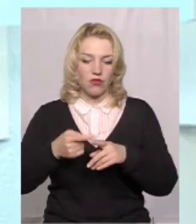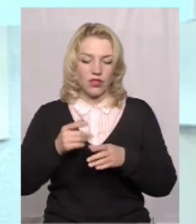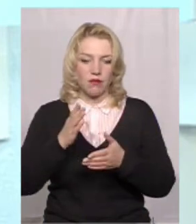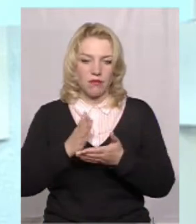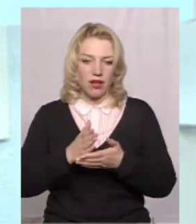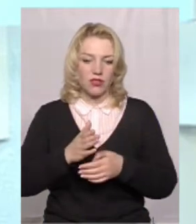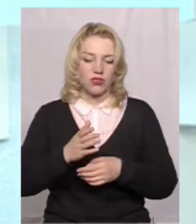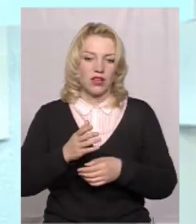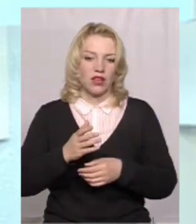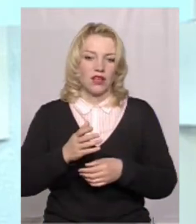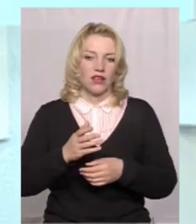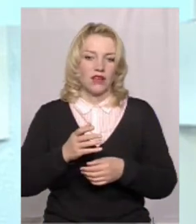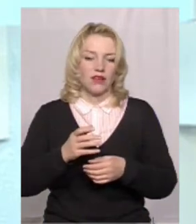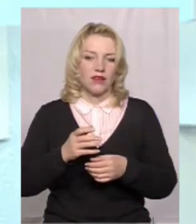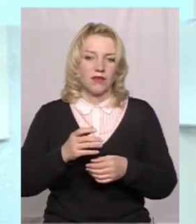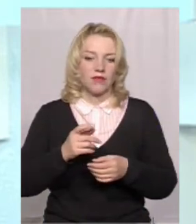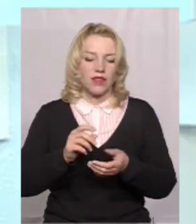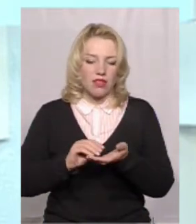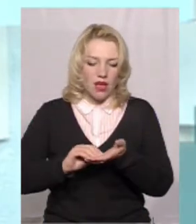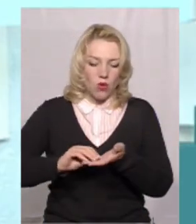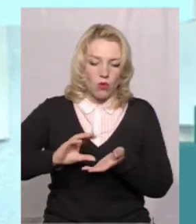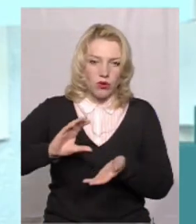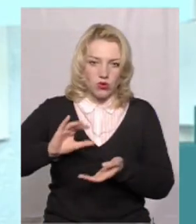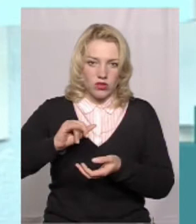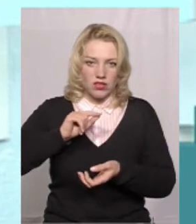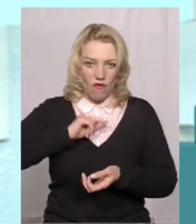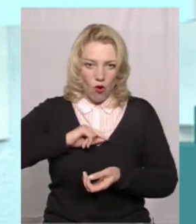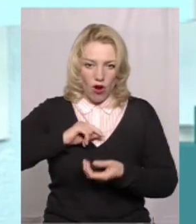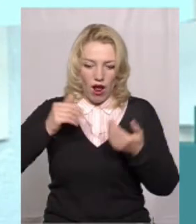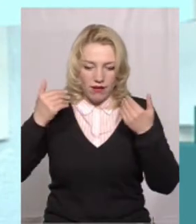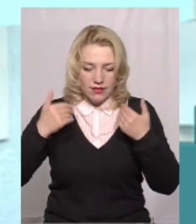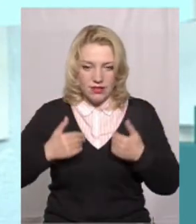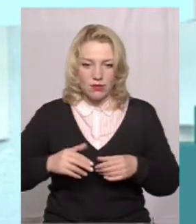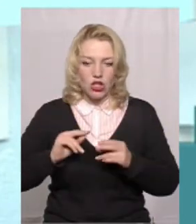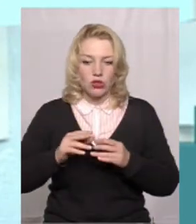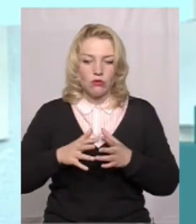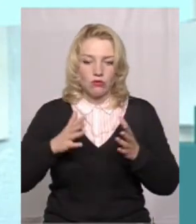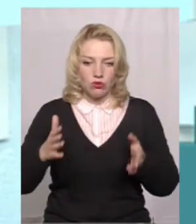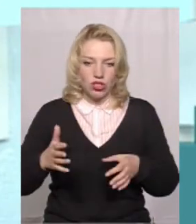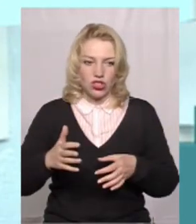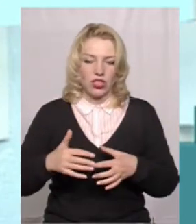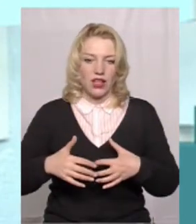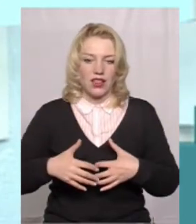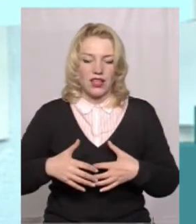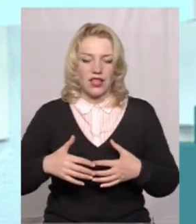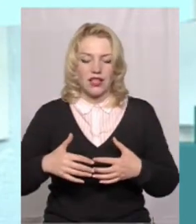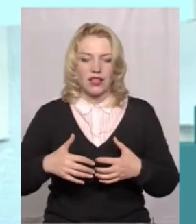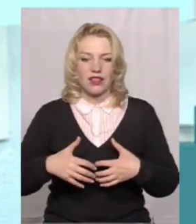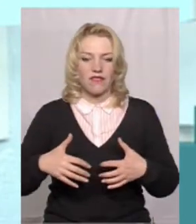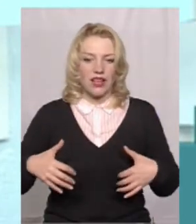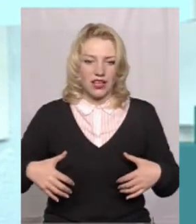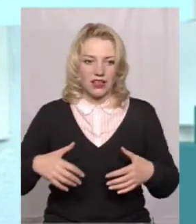властивість накопичуватись в організмі. І чим більше тварина поїдає тих же шмешей, які